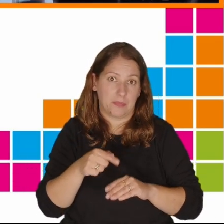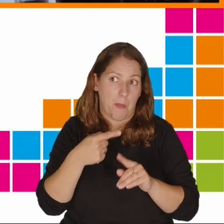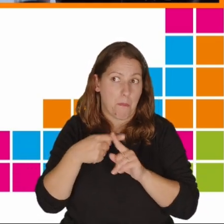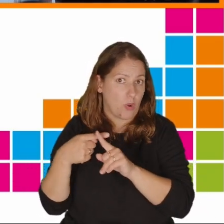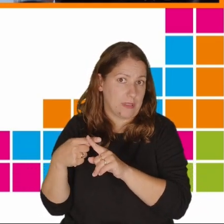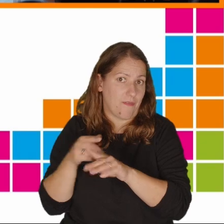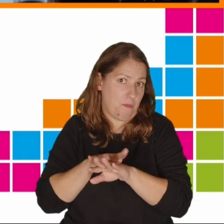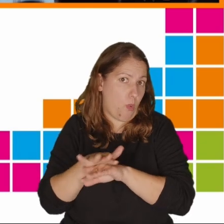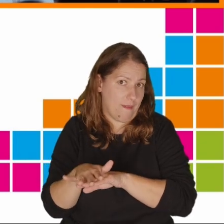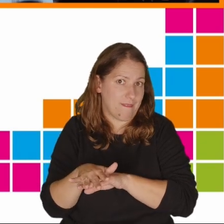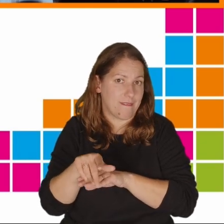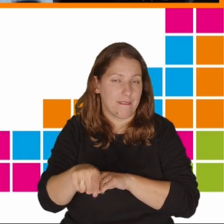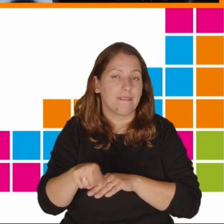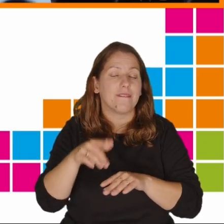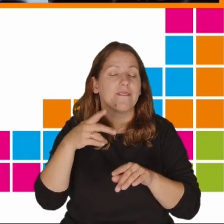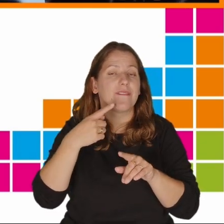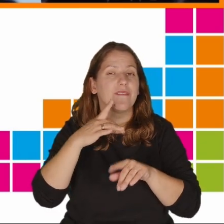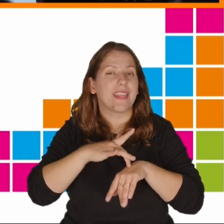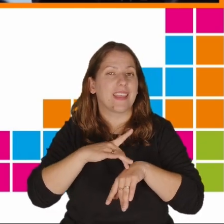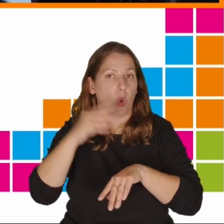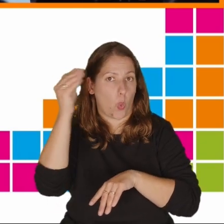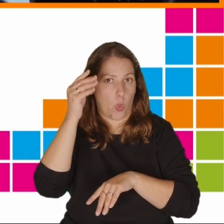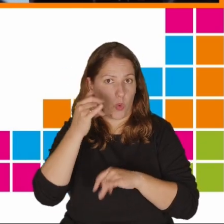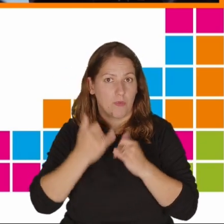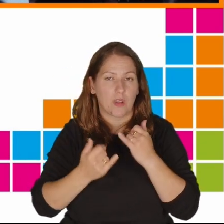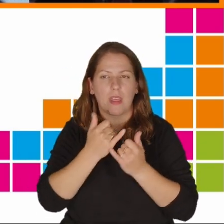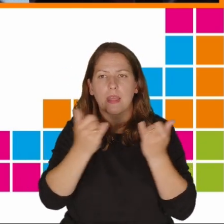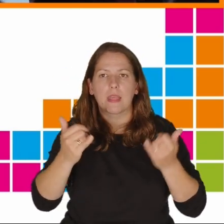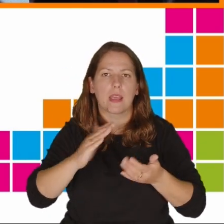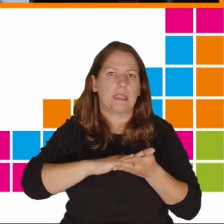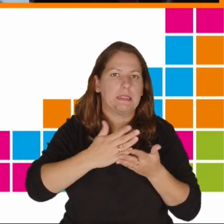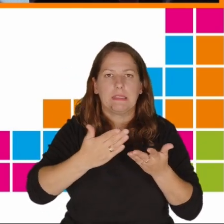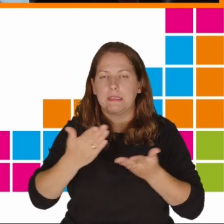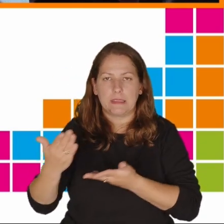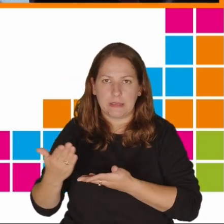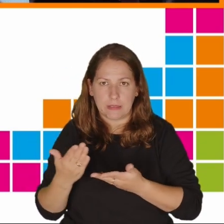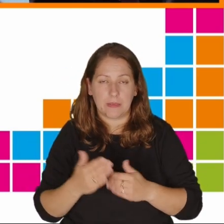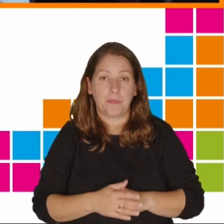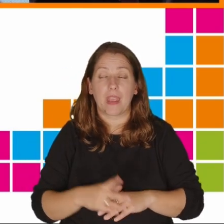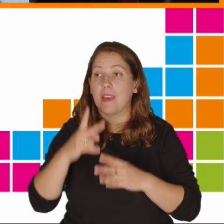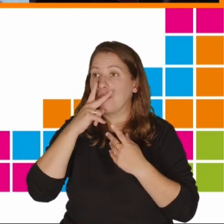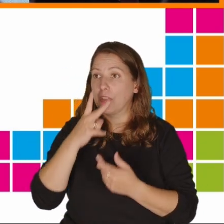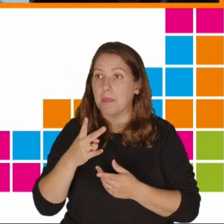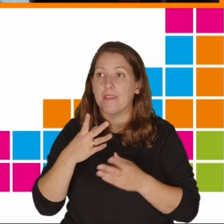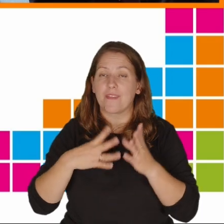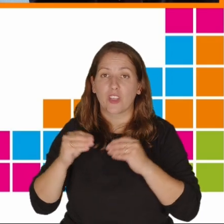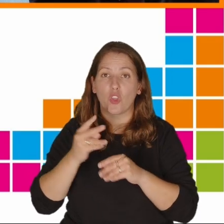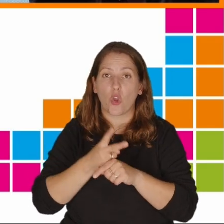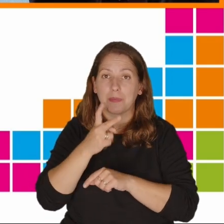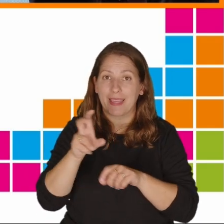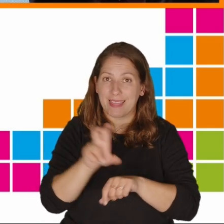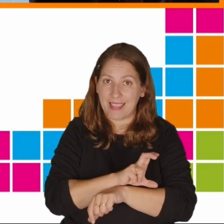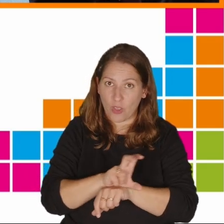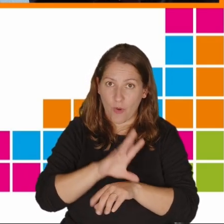pozytywny wpływ na wyniki uczniów, tak, zwłaszcza jeśli inne zasoby są ograniczone. Widzimy zatem, że zwiększenie dostępu do